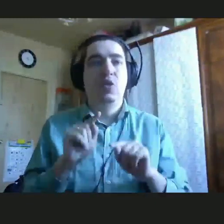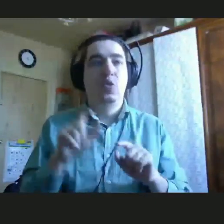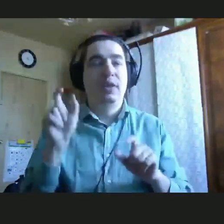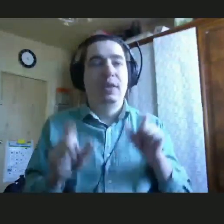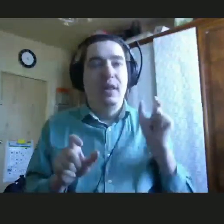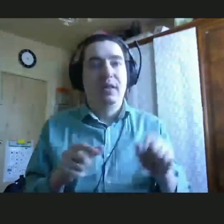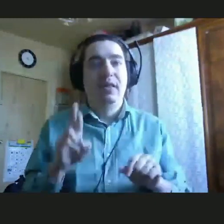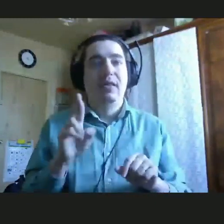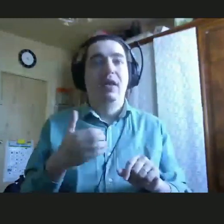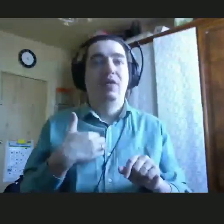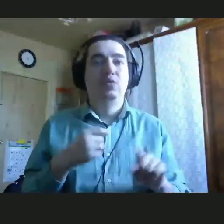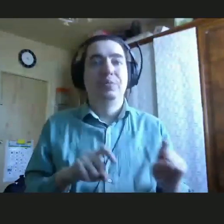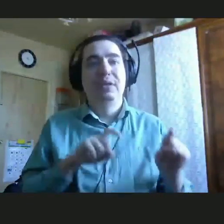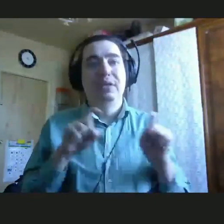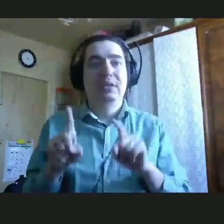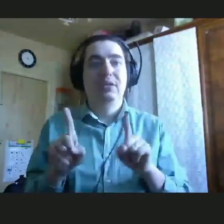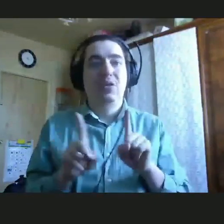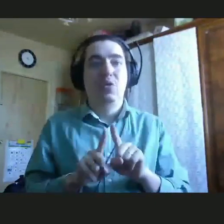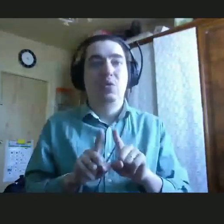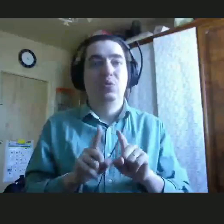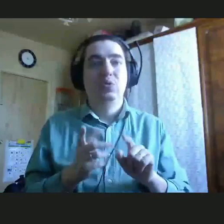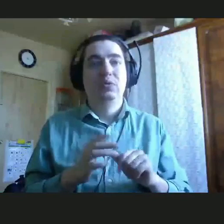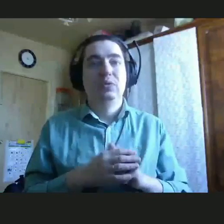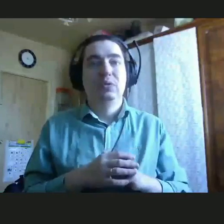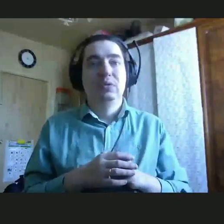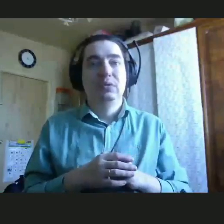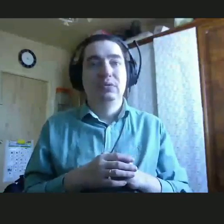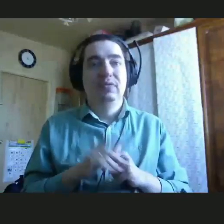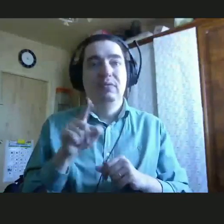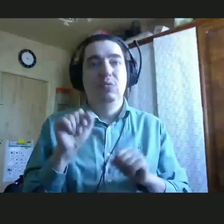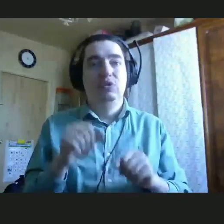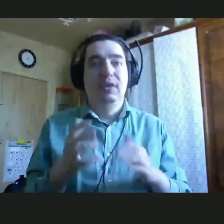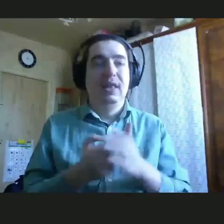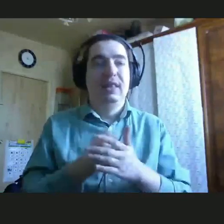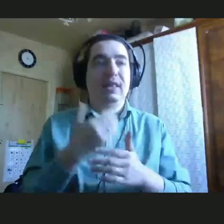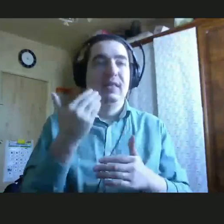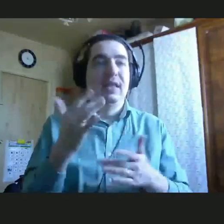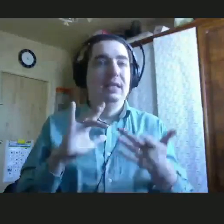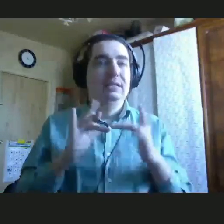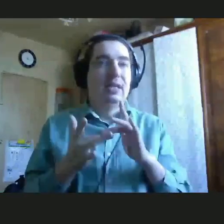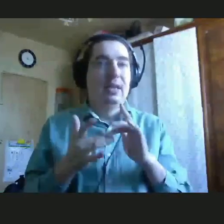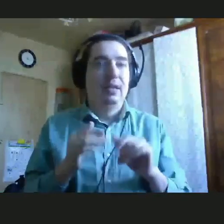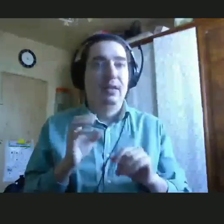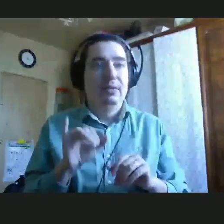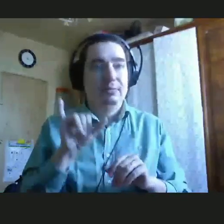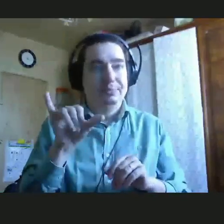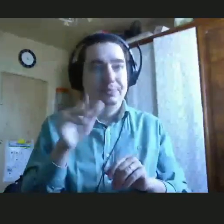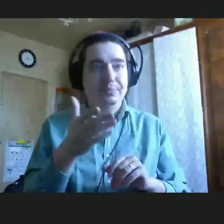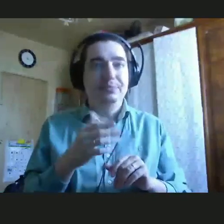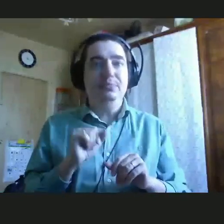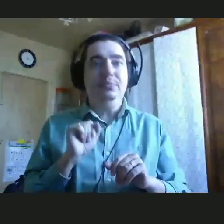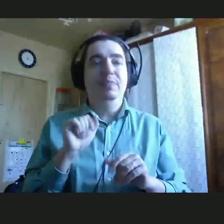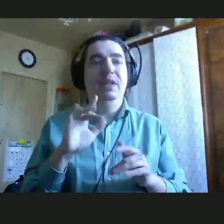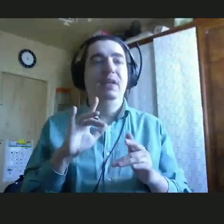перейти к второму блоку. Я думаю, что вопросы по фонду вы сможете найти также на нашем сайте, если у вас какие-то есть, и